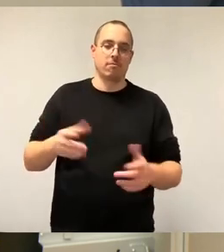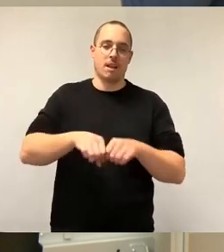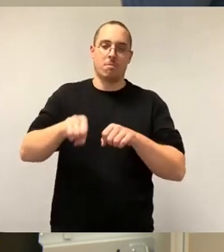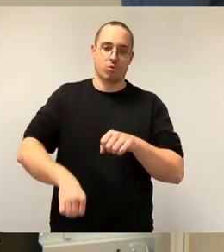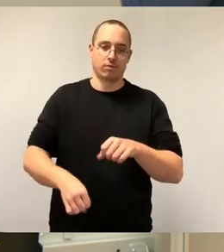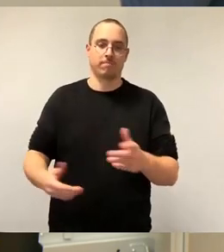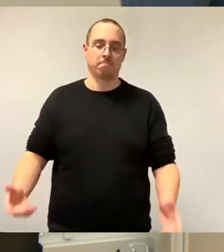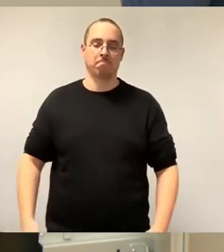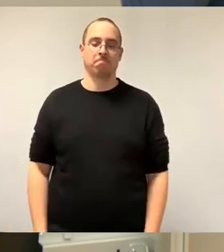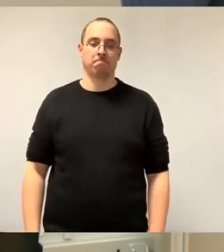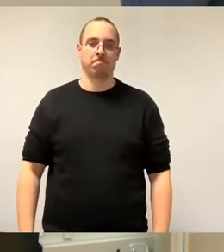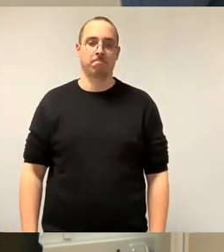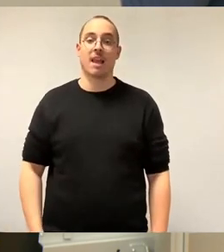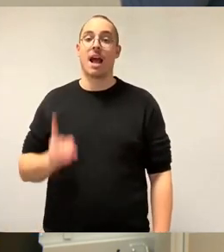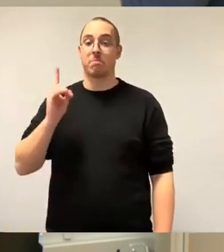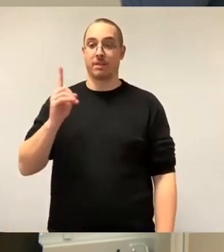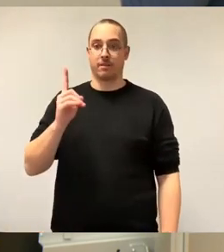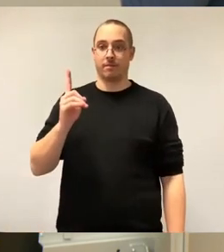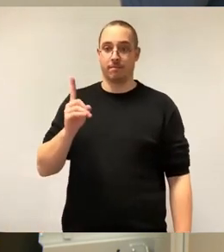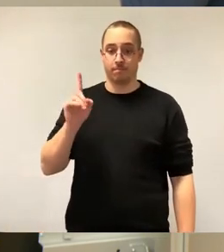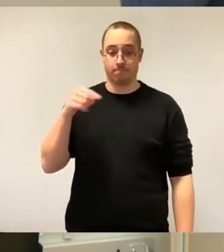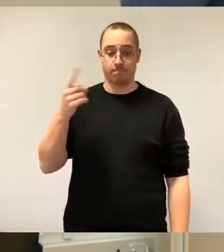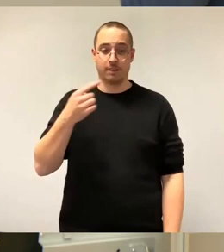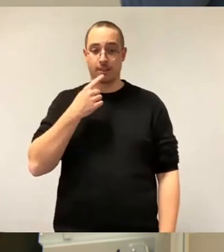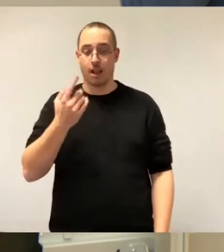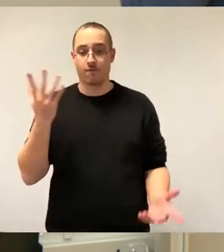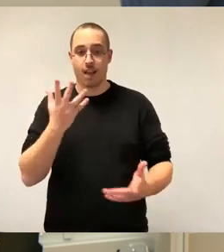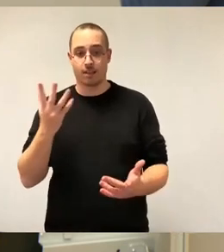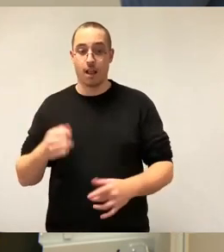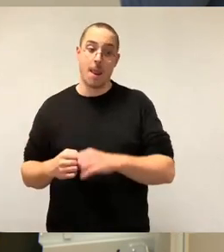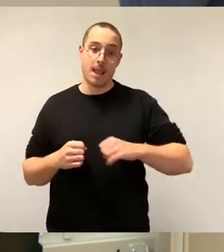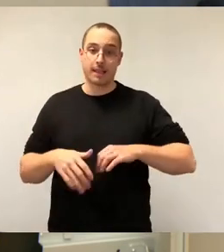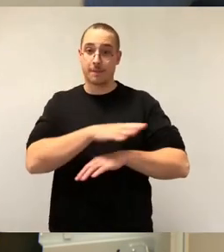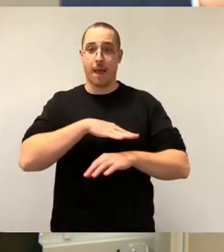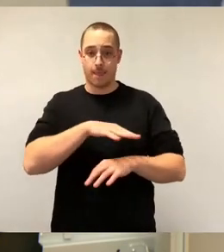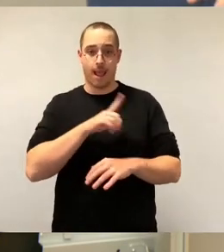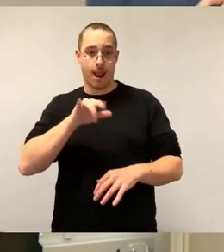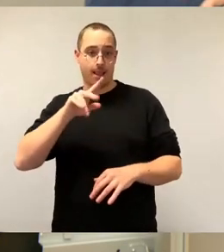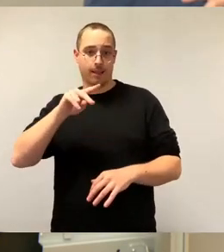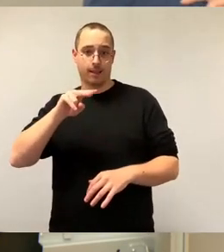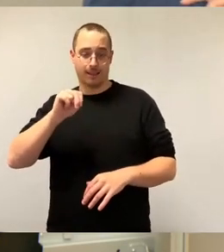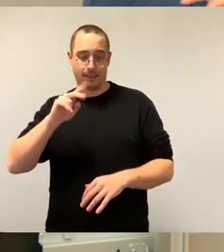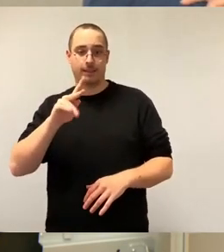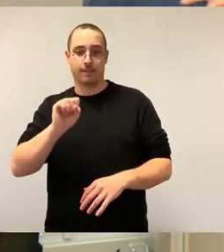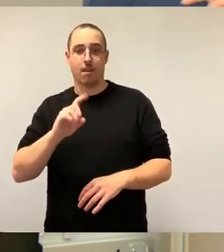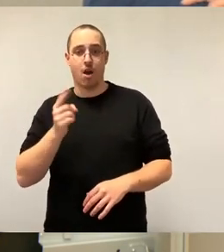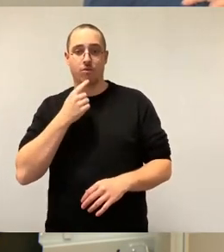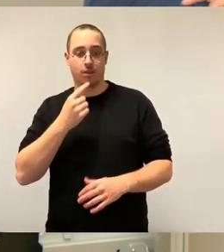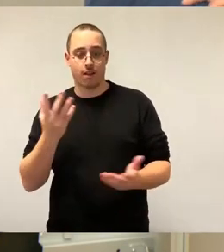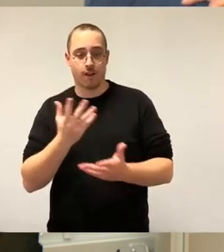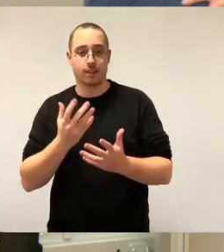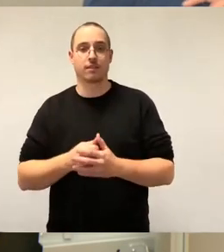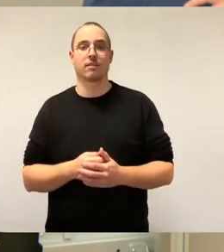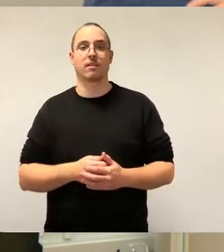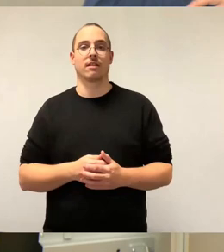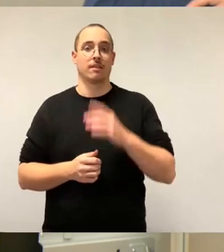darf nie passieren, und das war Konsens auch auf der linken Seite des Stadtrates, es darf nie passieren, dass die WED über die Einlage von Grundstücken hinaus den